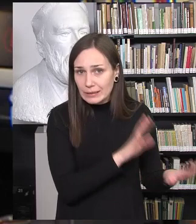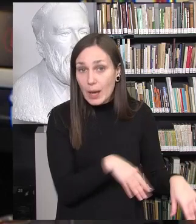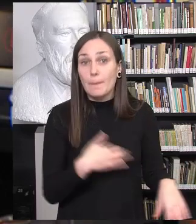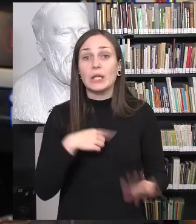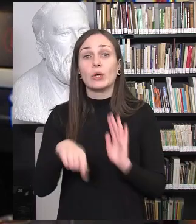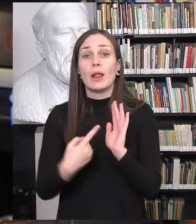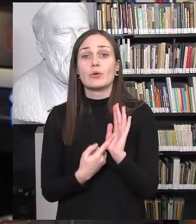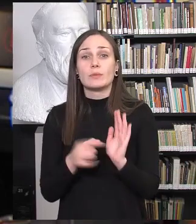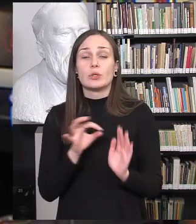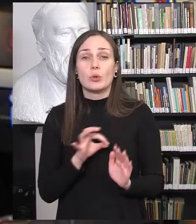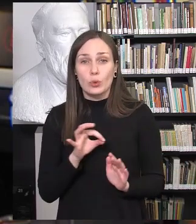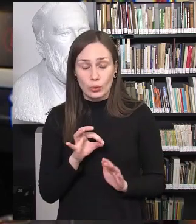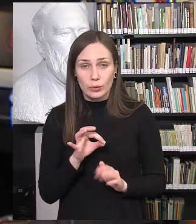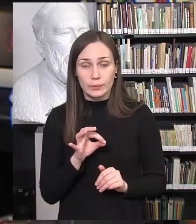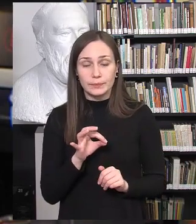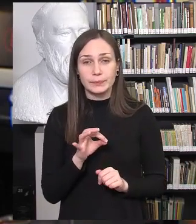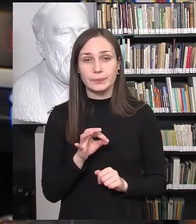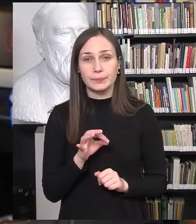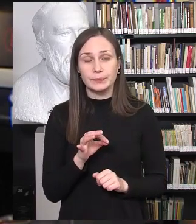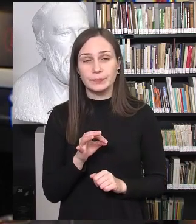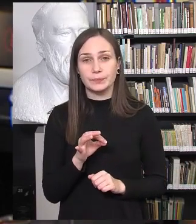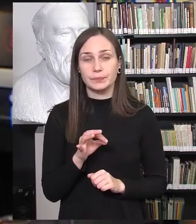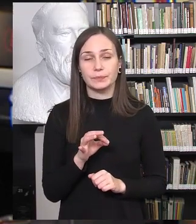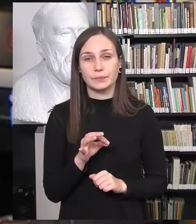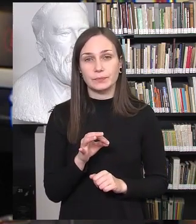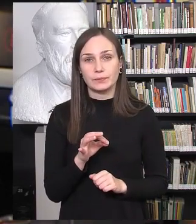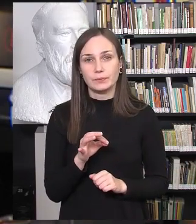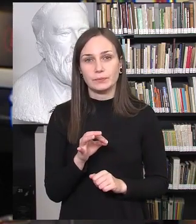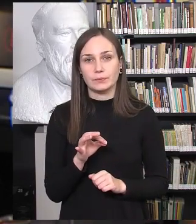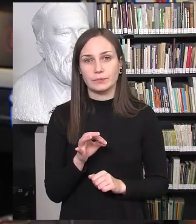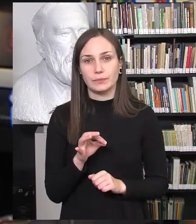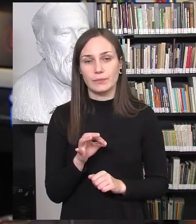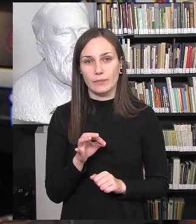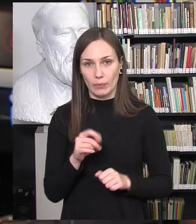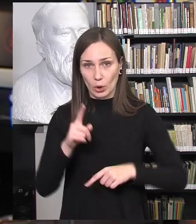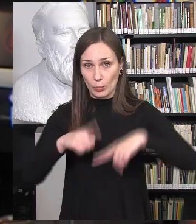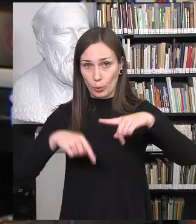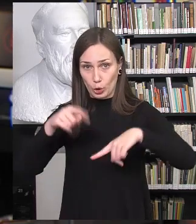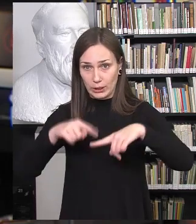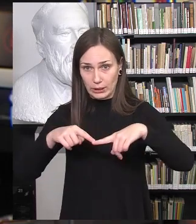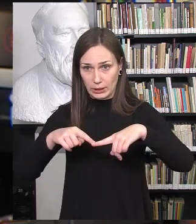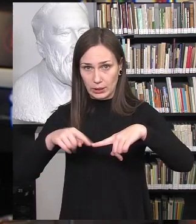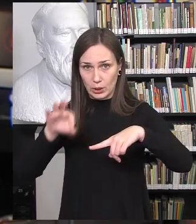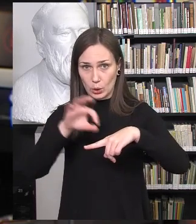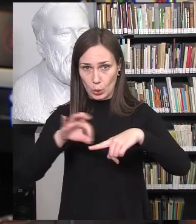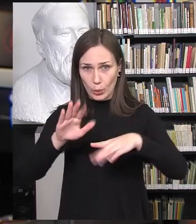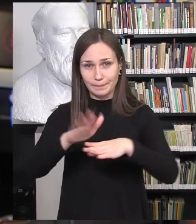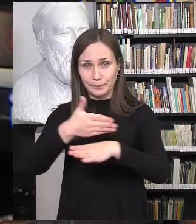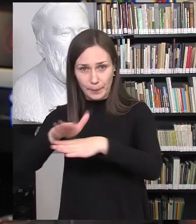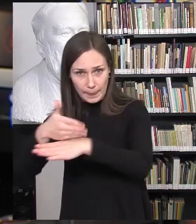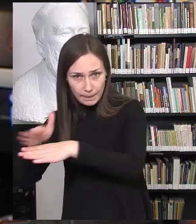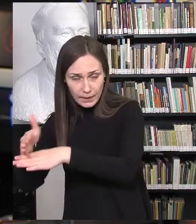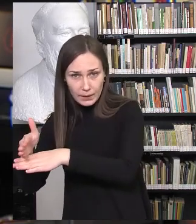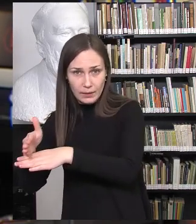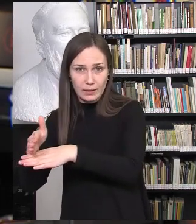būtų vis tik tais patikslinimai toks, ar tame politinio lauko susiskaldime, kai yra tam tikras